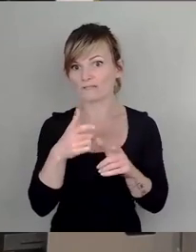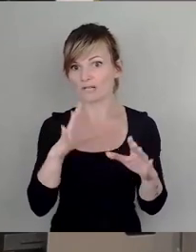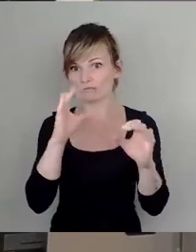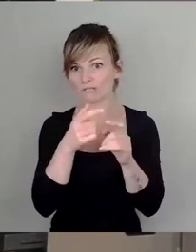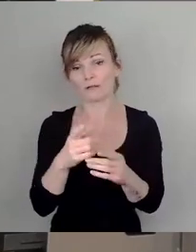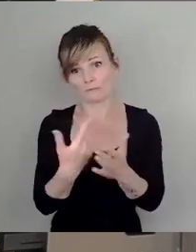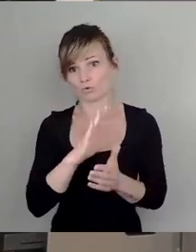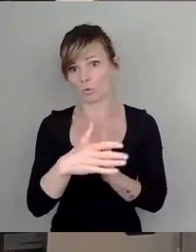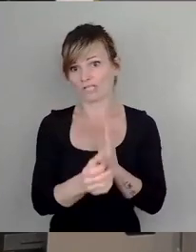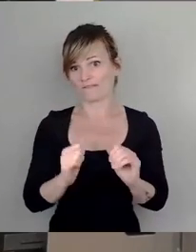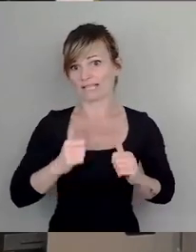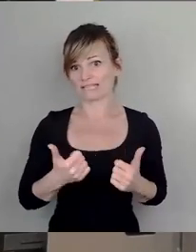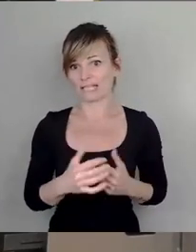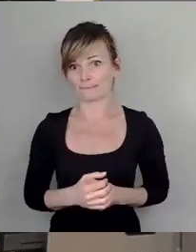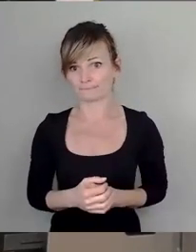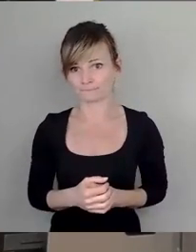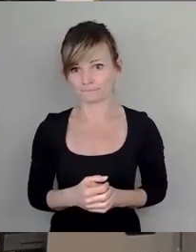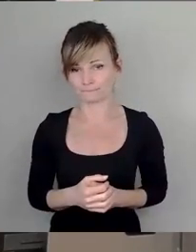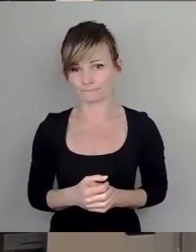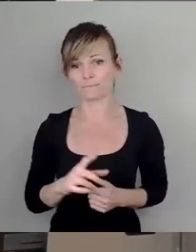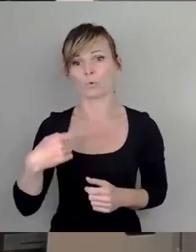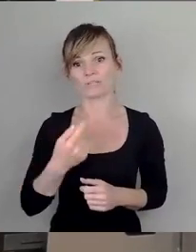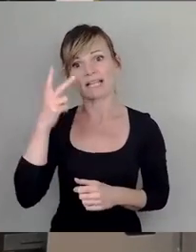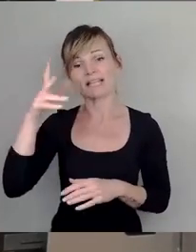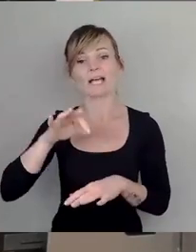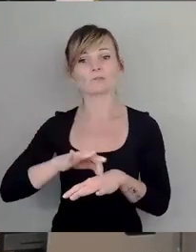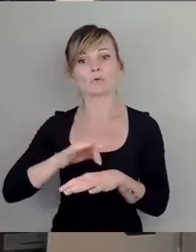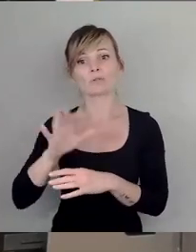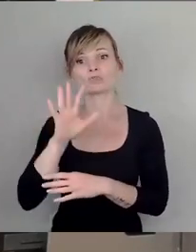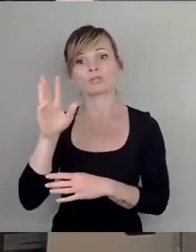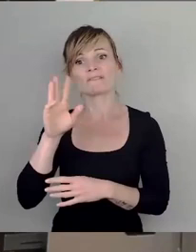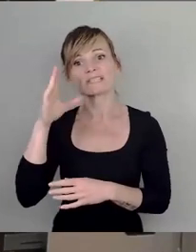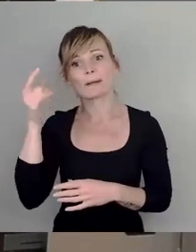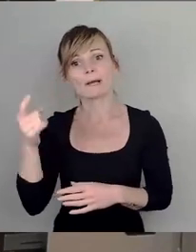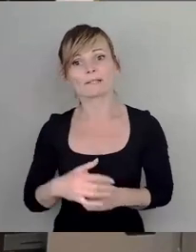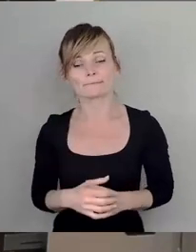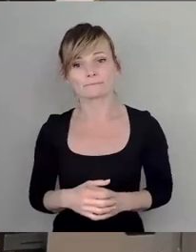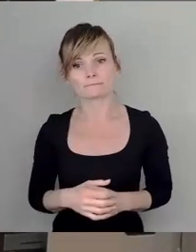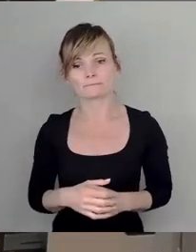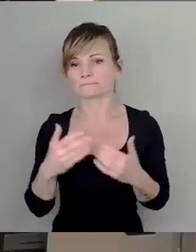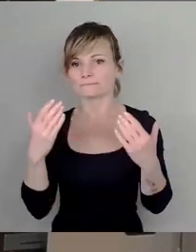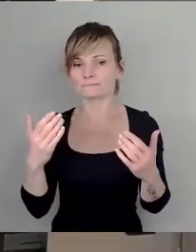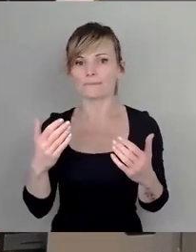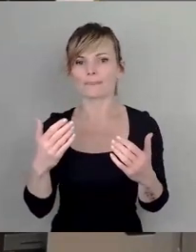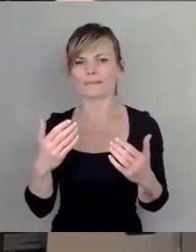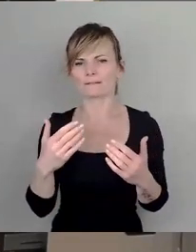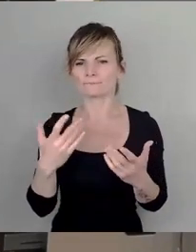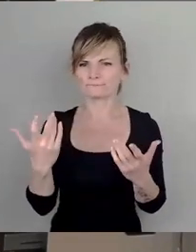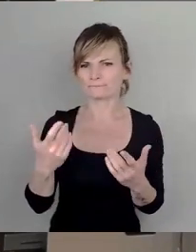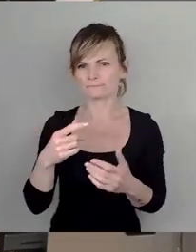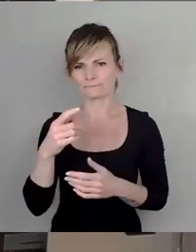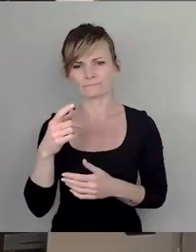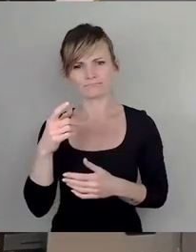leben. Und dann noch eins, Herr Schulte, wissen wir mal, es ist eben nicht so, dass nach Nase oder sowas ein